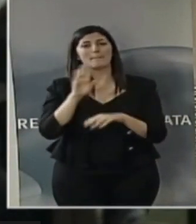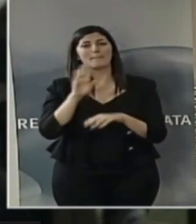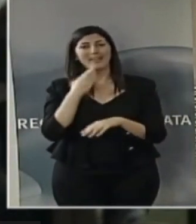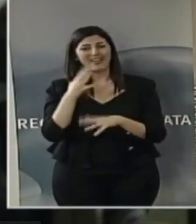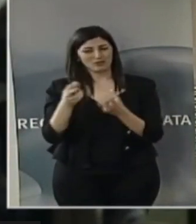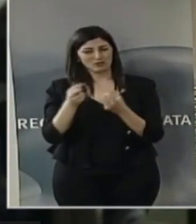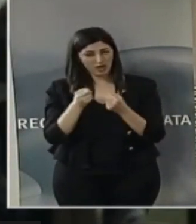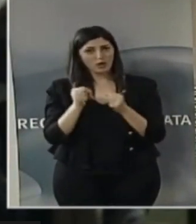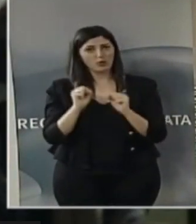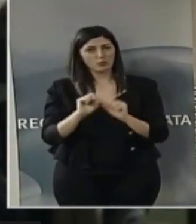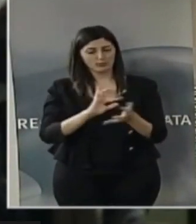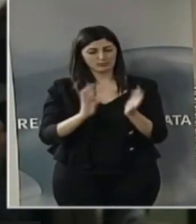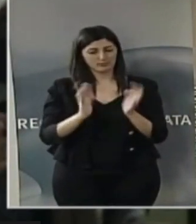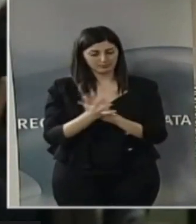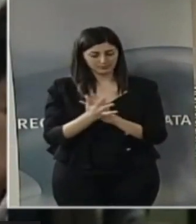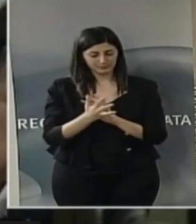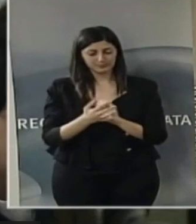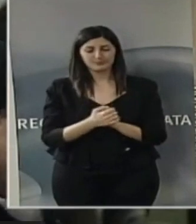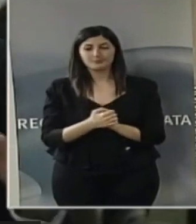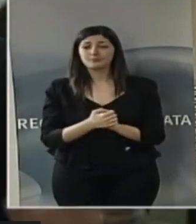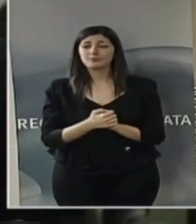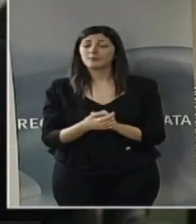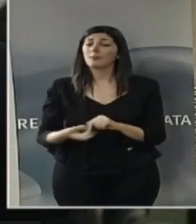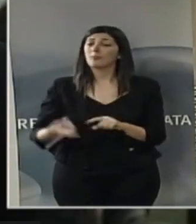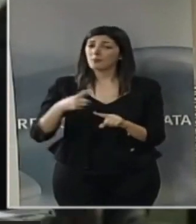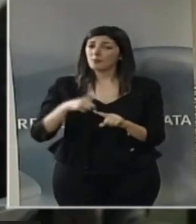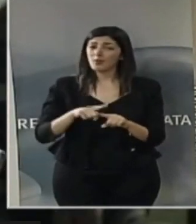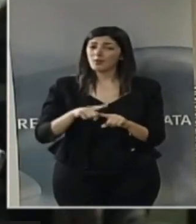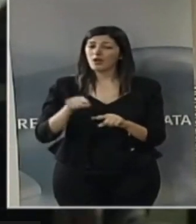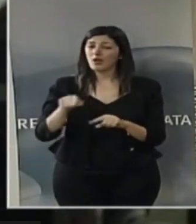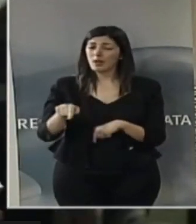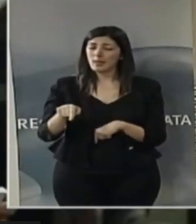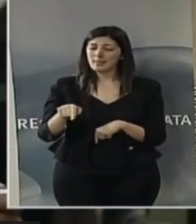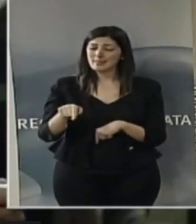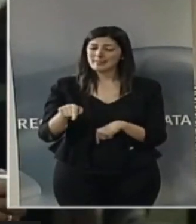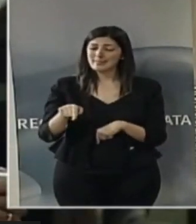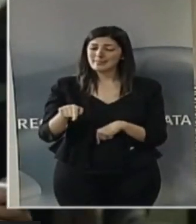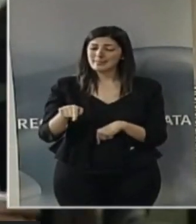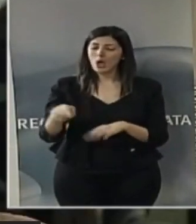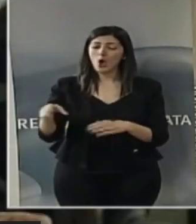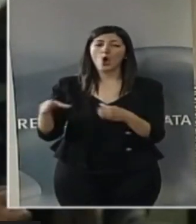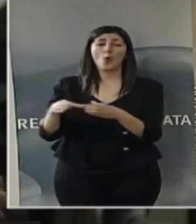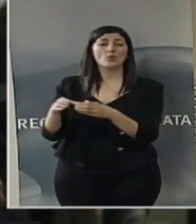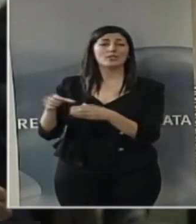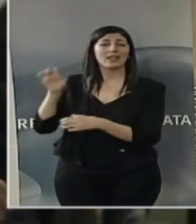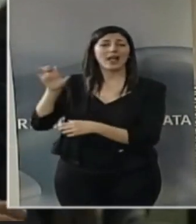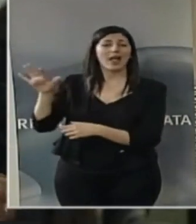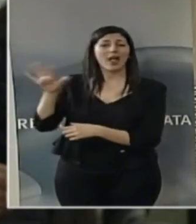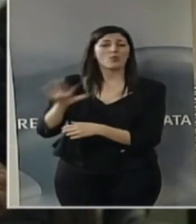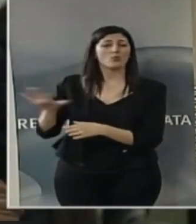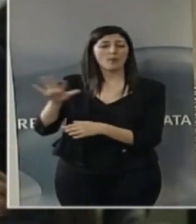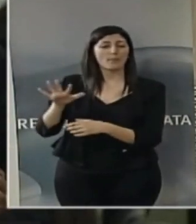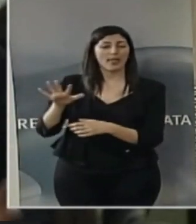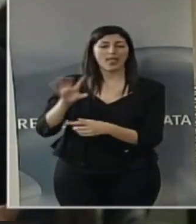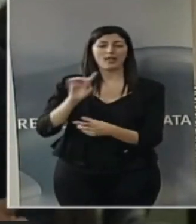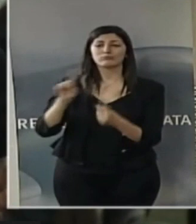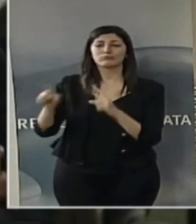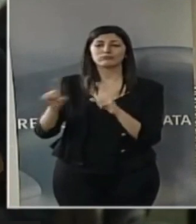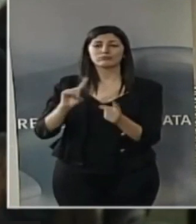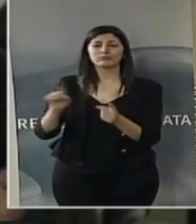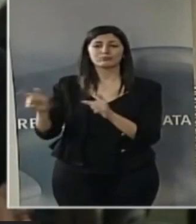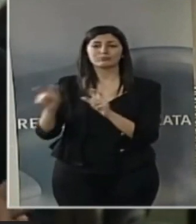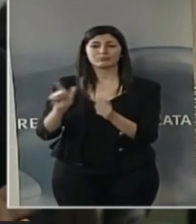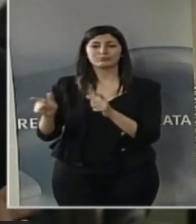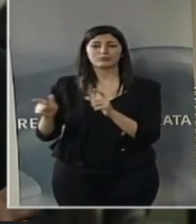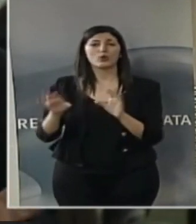beneficiario potrebbe essere in un'interlocuzione con la comunità europea, far diventare destinatari le